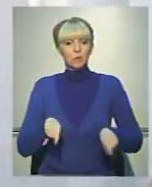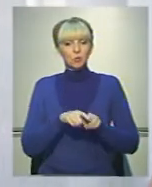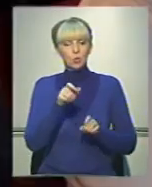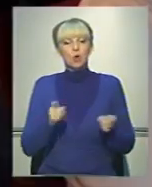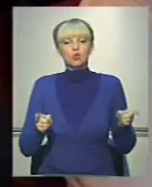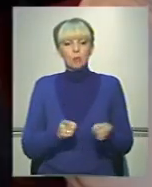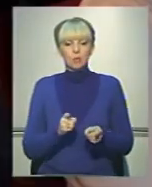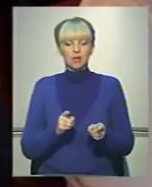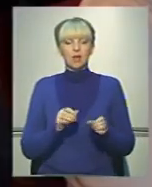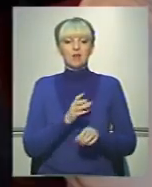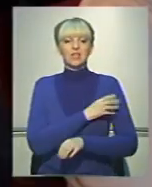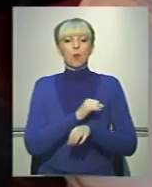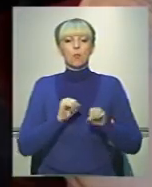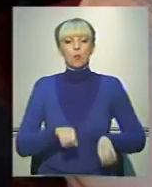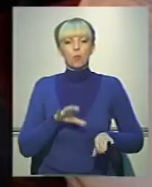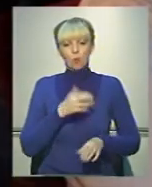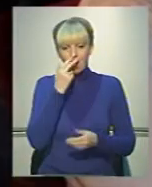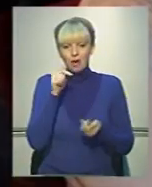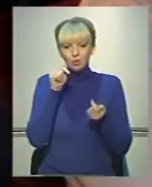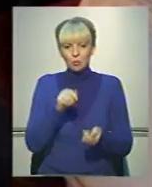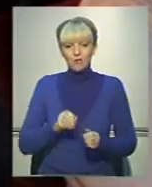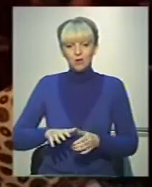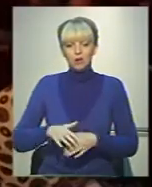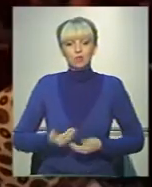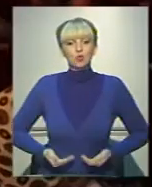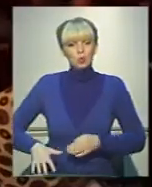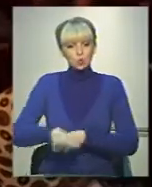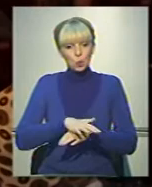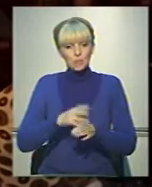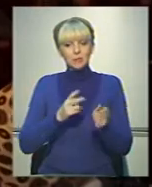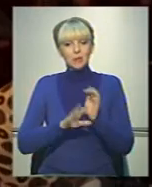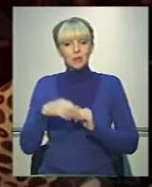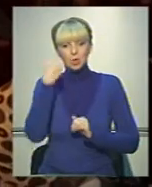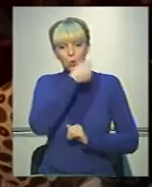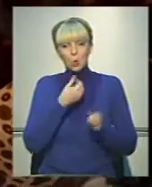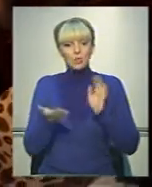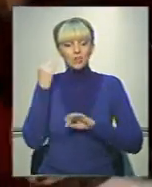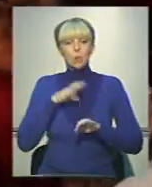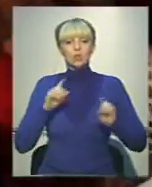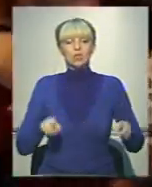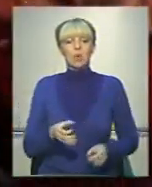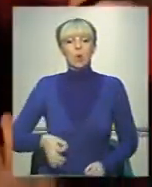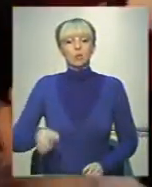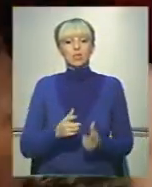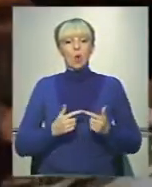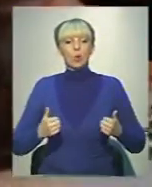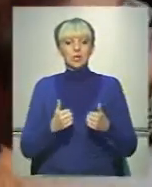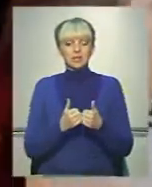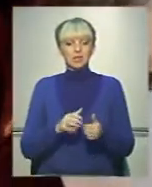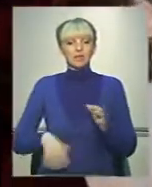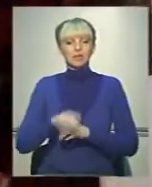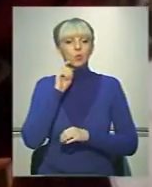люди з обмеженими фізичними можливостями могли адаптуватися у соціумі, ще 75 років тому була створена обласна організація